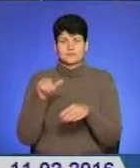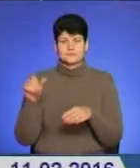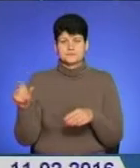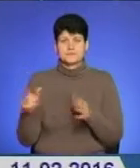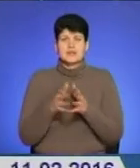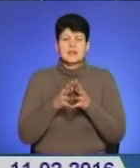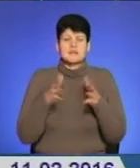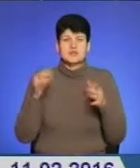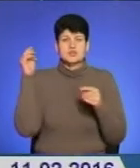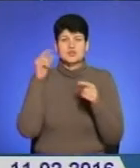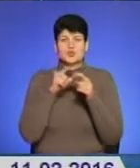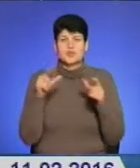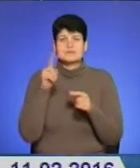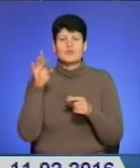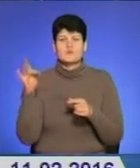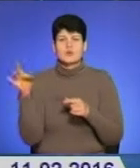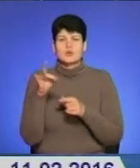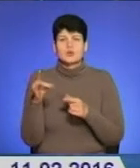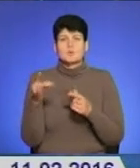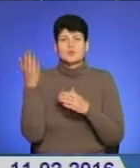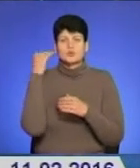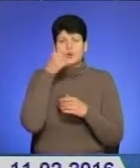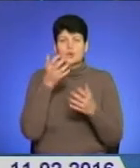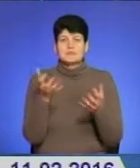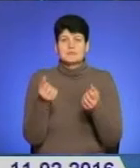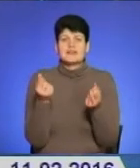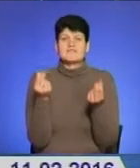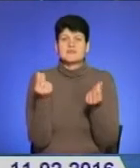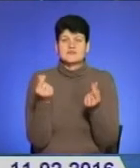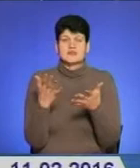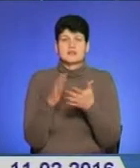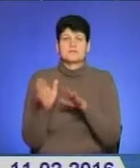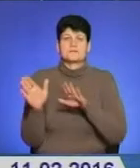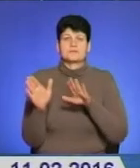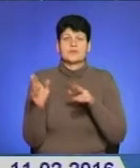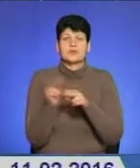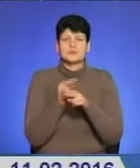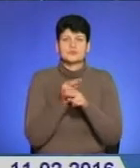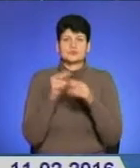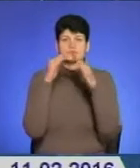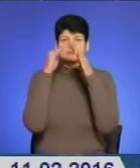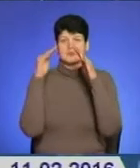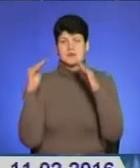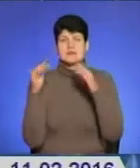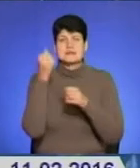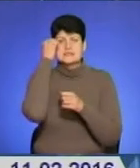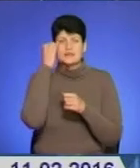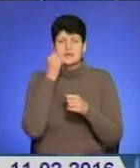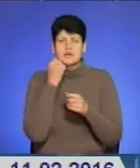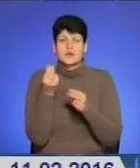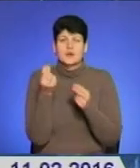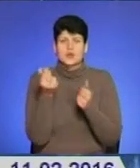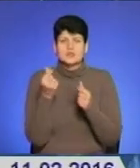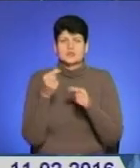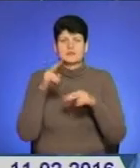Найбільша школа Зборівського району минулого року отримала фінансування для усунення проблем з покрівлею даху. Завдяки виділеним коштам збудували